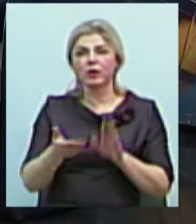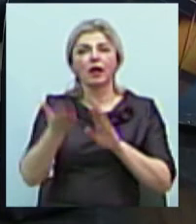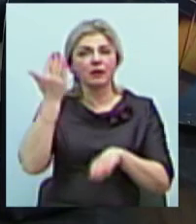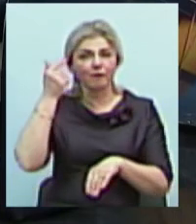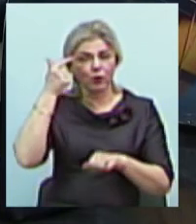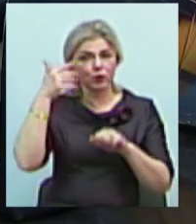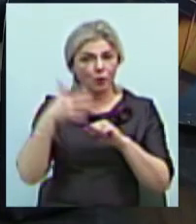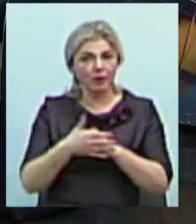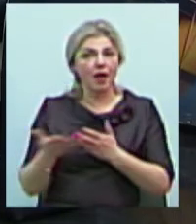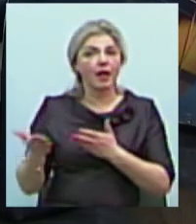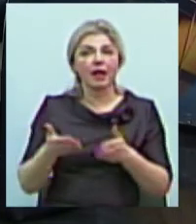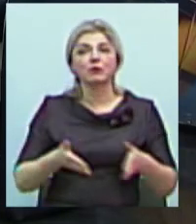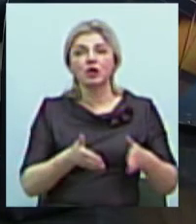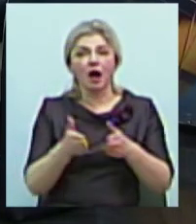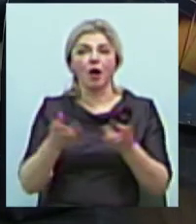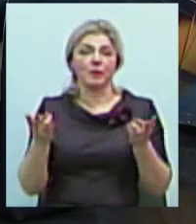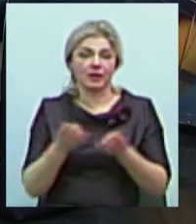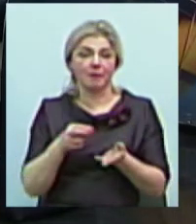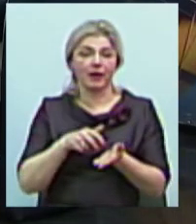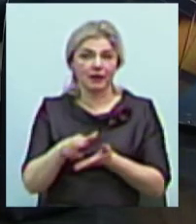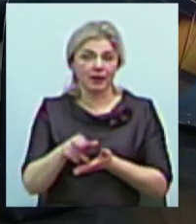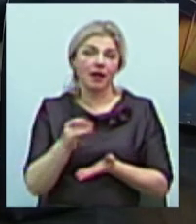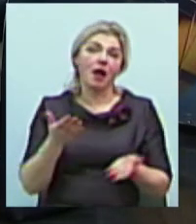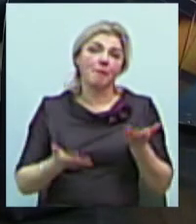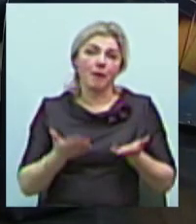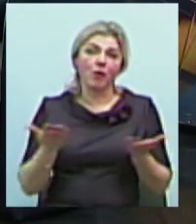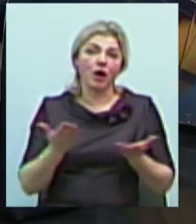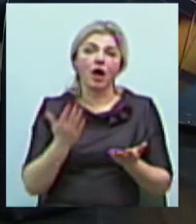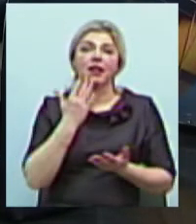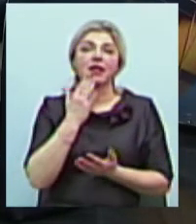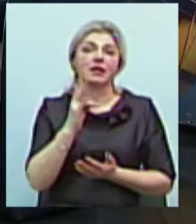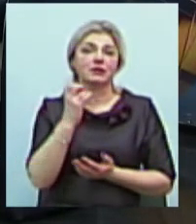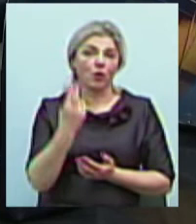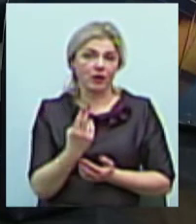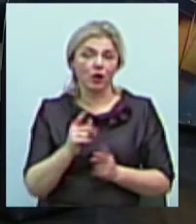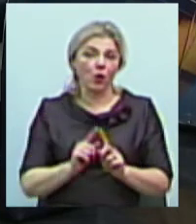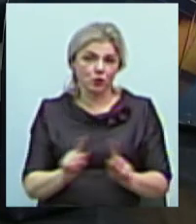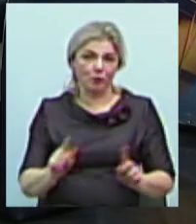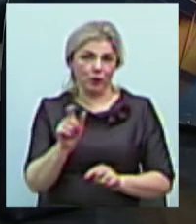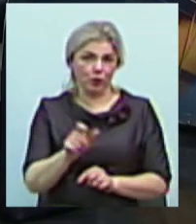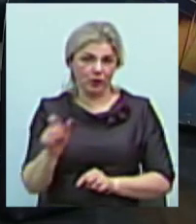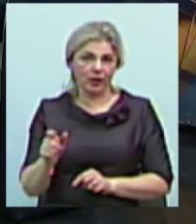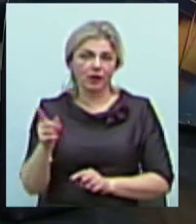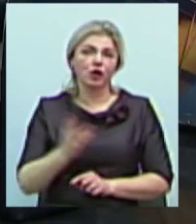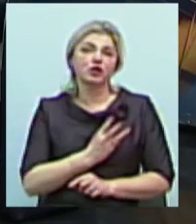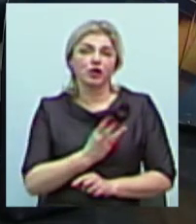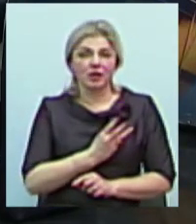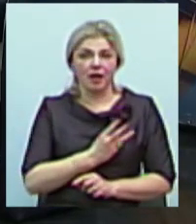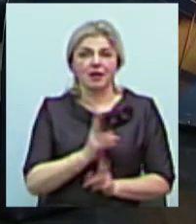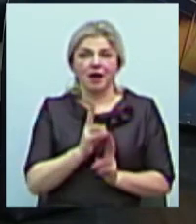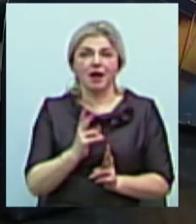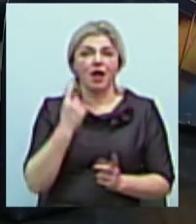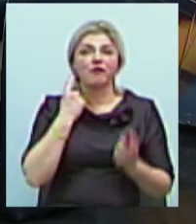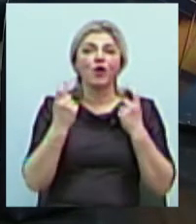шляхом їм треба йти. І, мабуть, якась національна особливість людей, якась схильність до інформаційних технологій